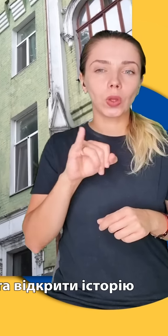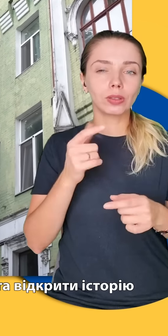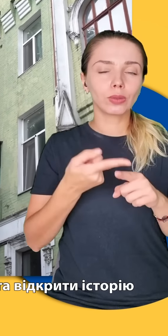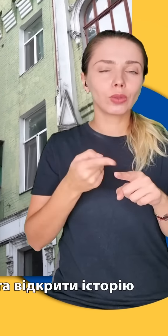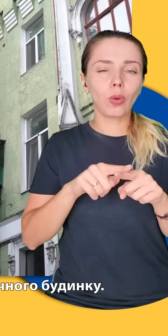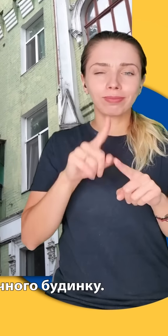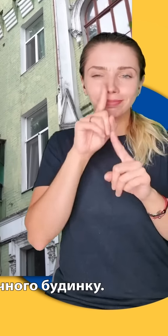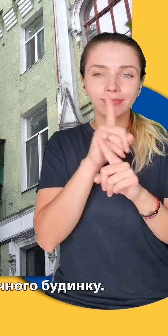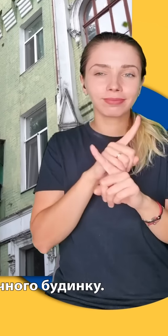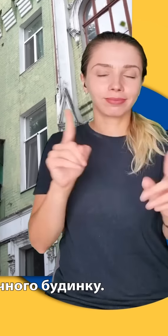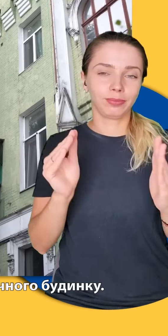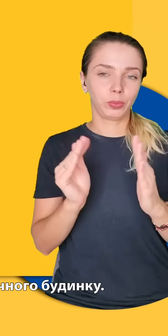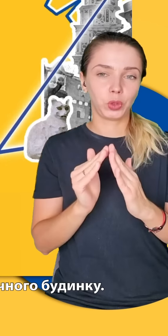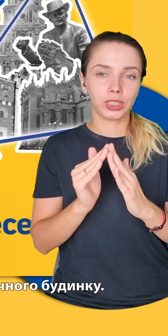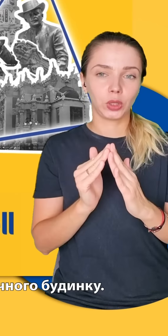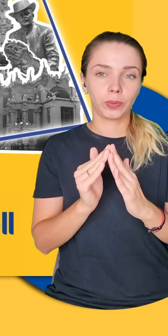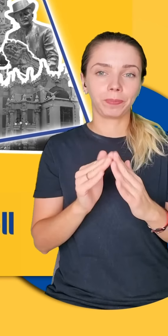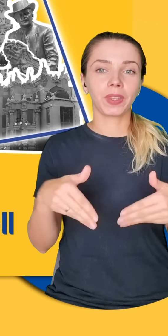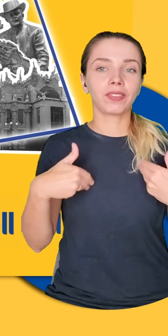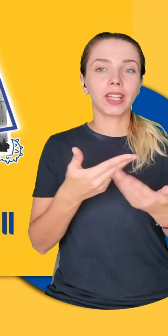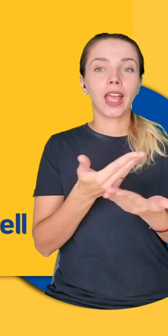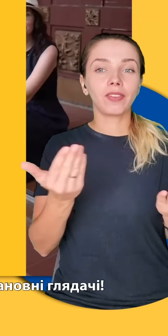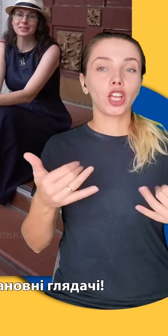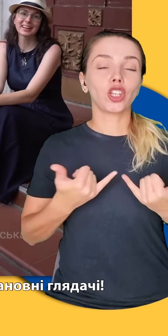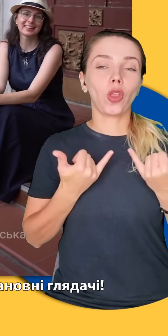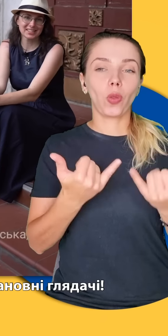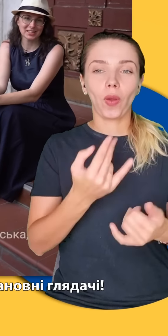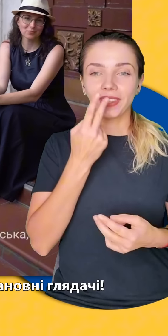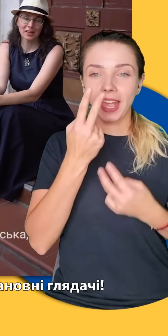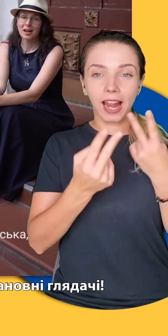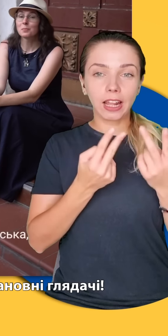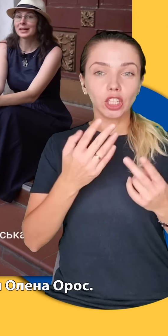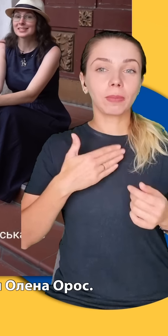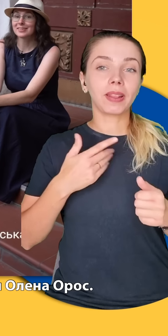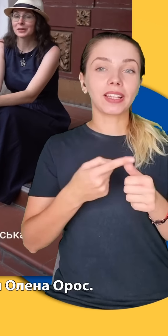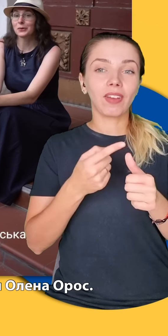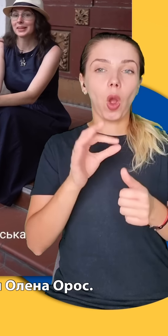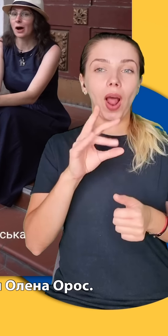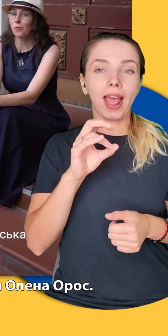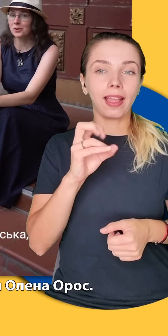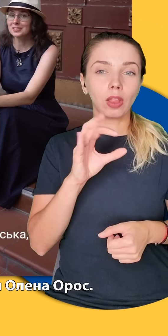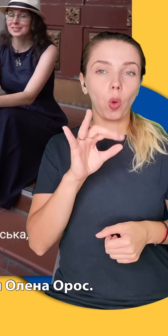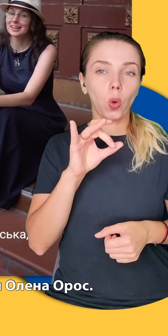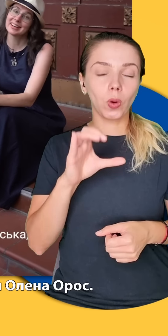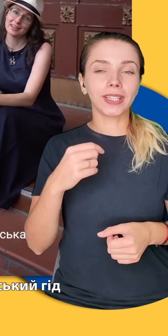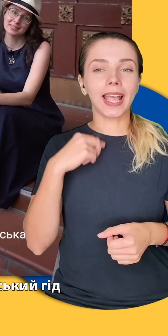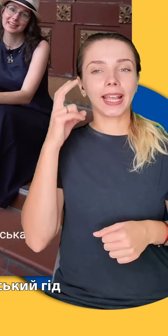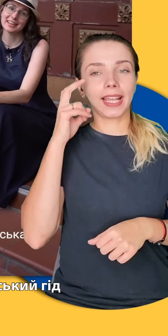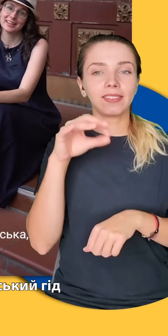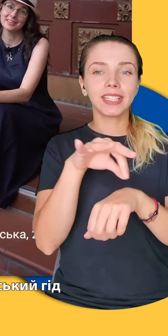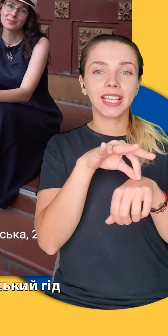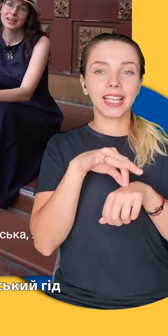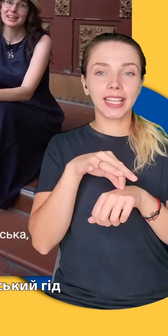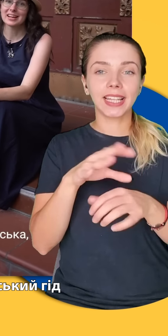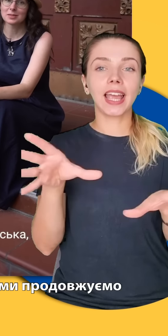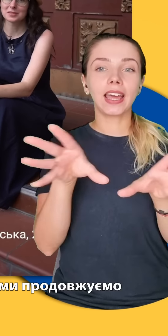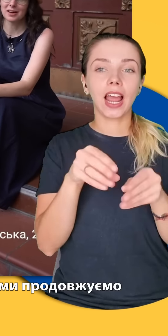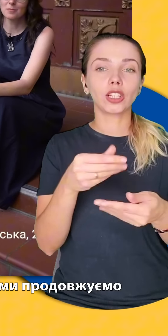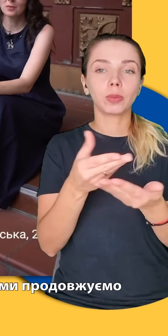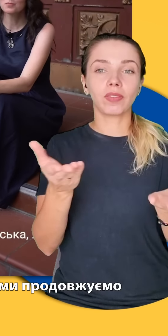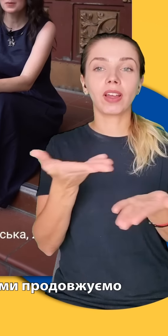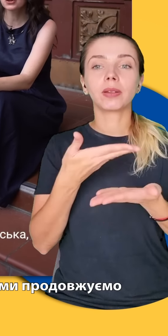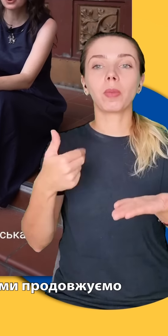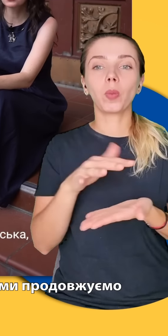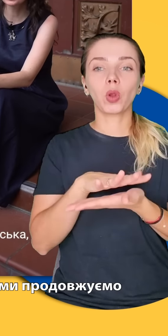історію цього незвичного будинку. Вітаю вас, шановні глядачі! Мене звати Олена Орес, я київський гід, і